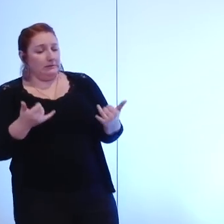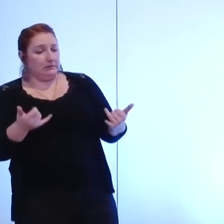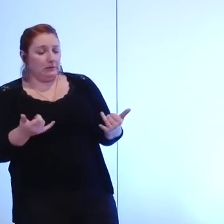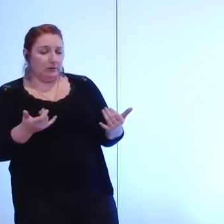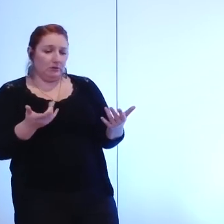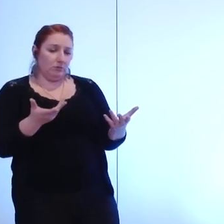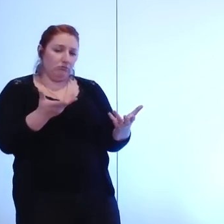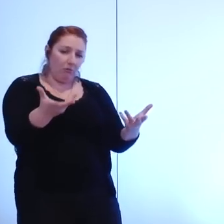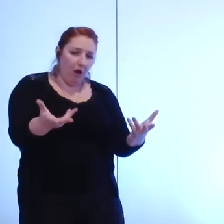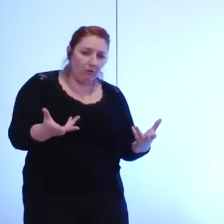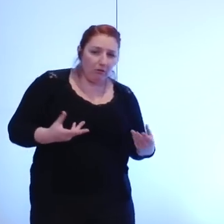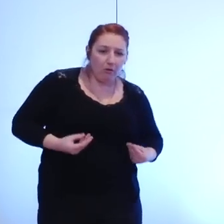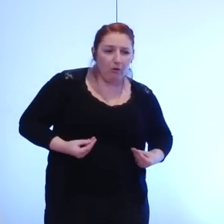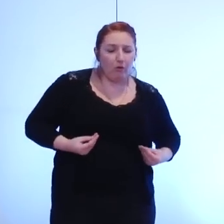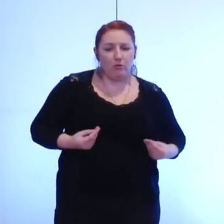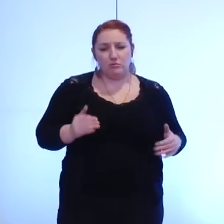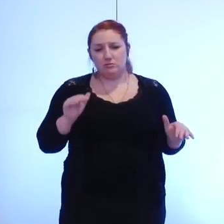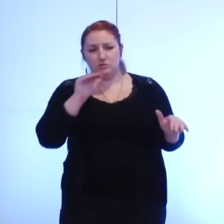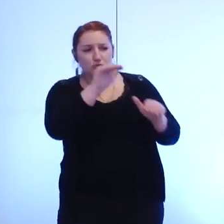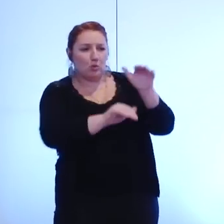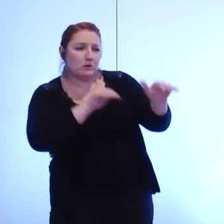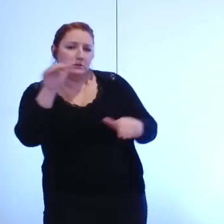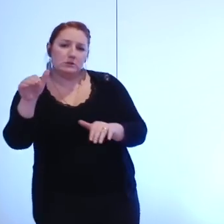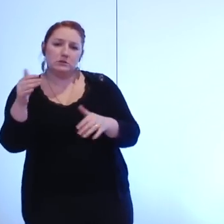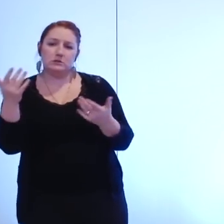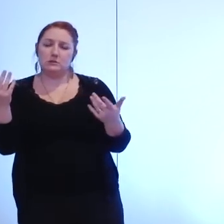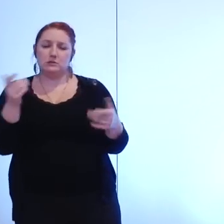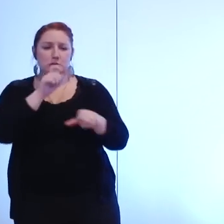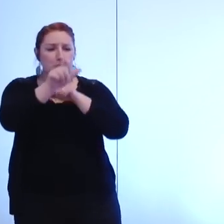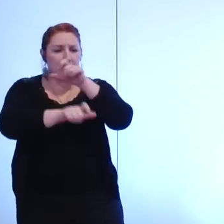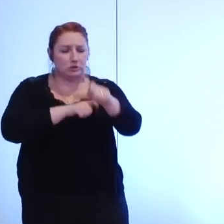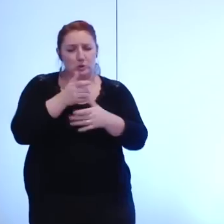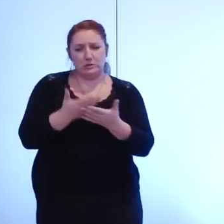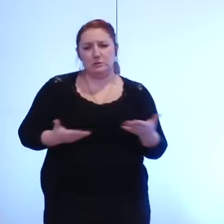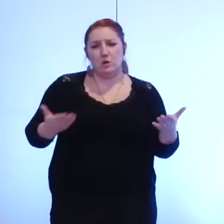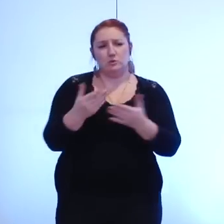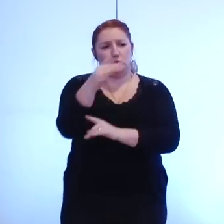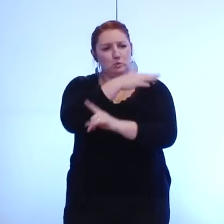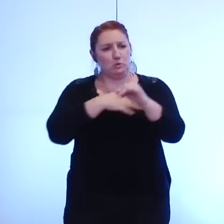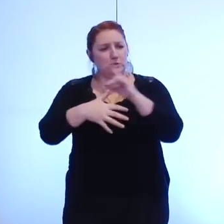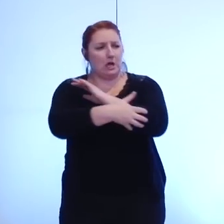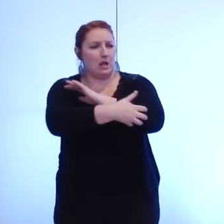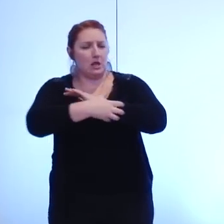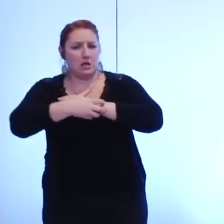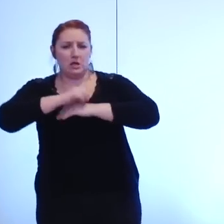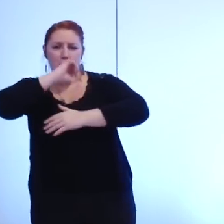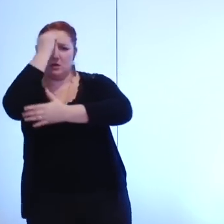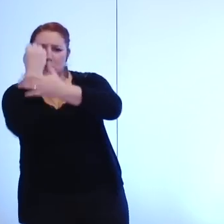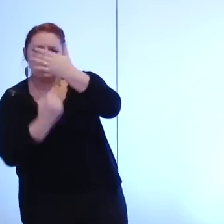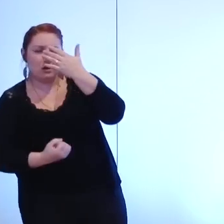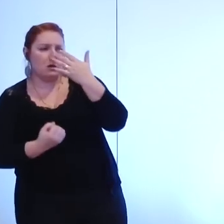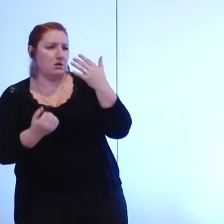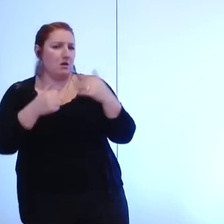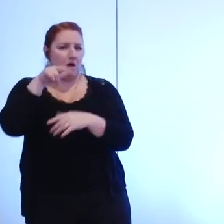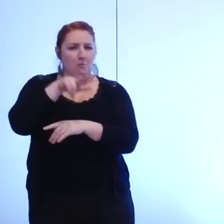des personnes en grande précarité sans logement ou parfois sans papier